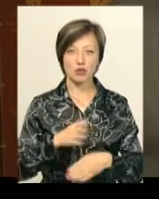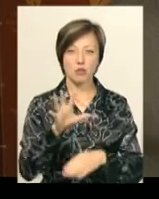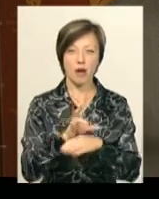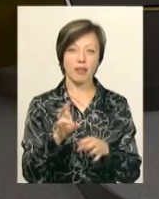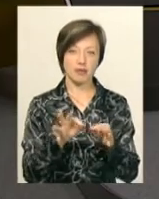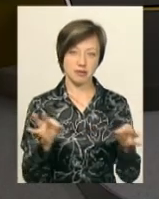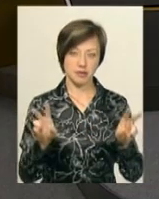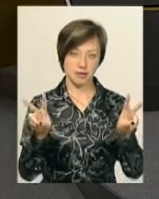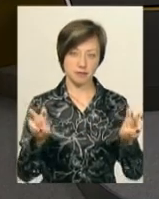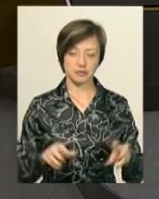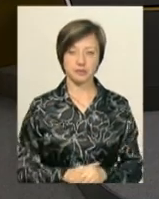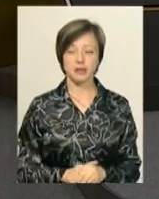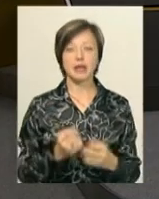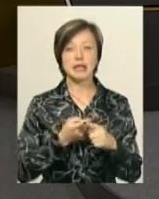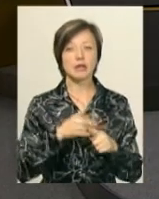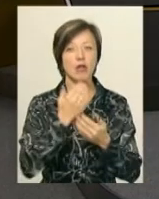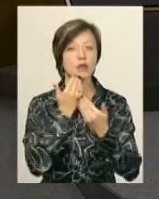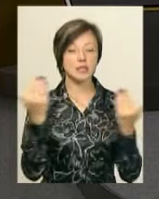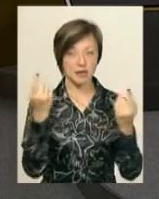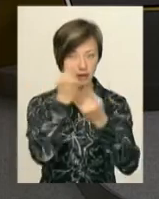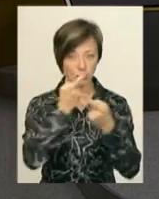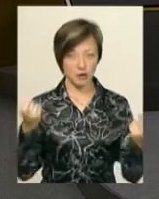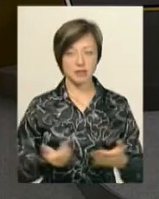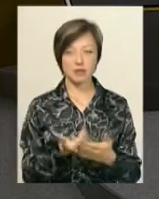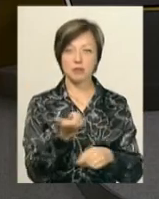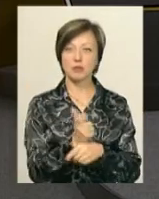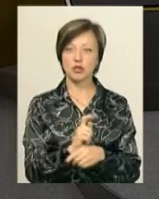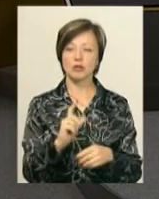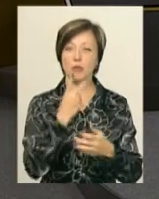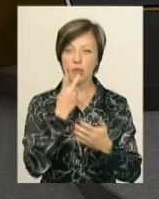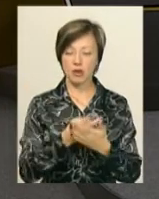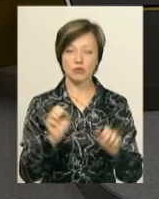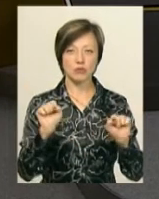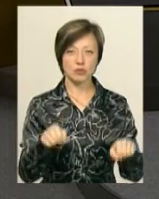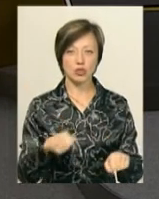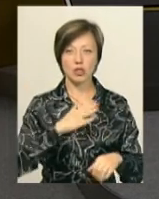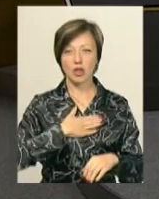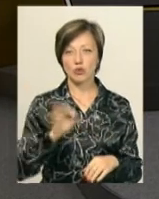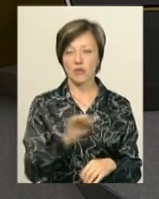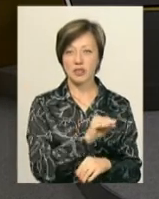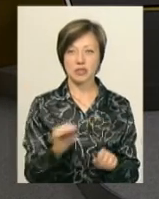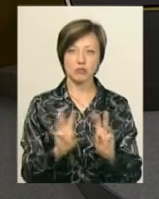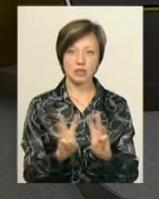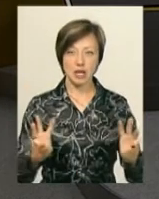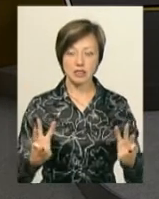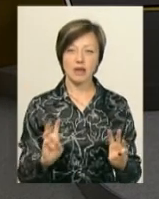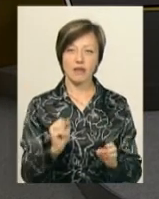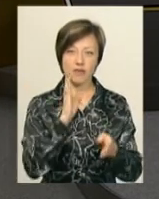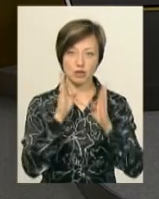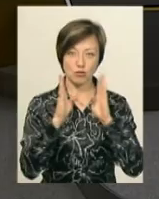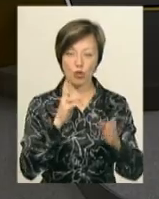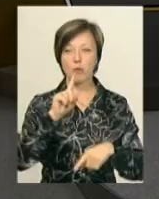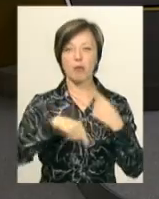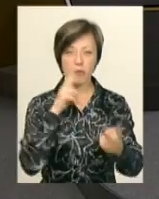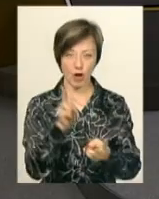сініка». Це була остання інформація випуску. Більше новин ви можете дізнатися на нашому офіційному сайті та на сторінці у Фейсбук.